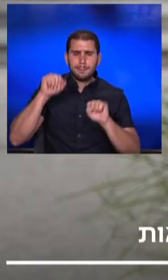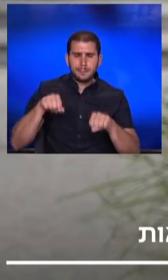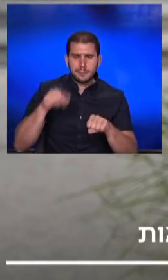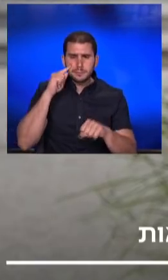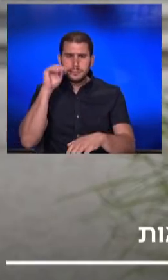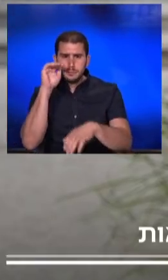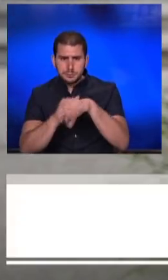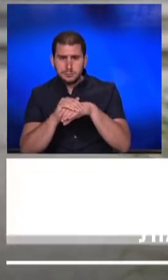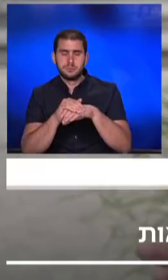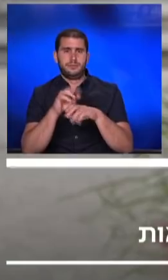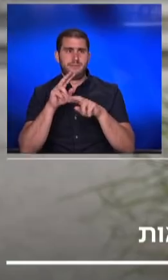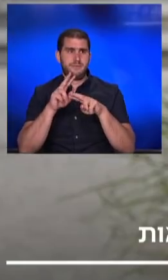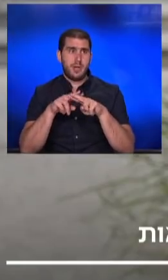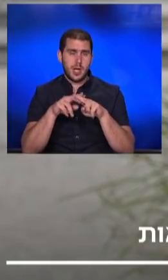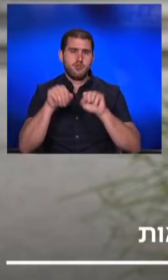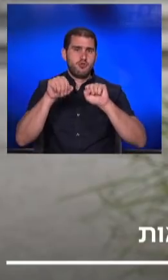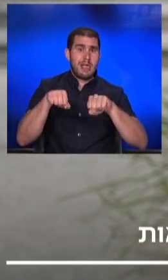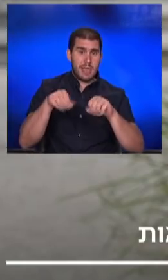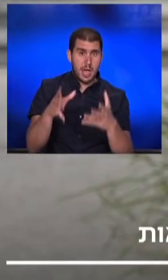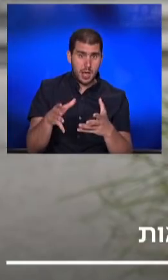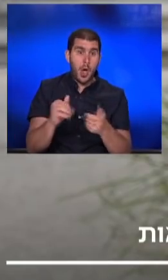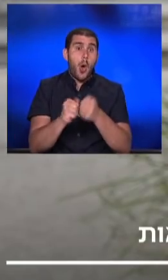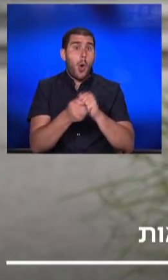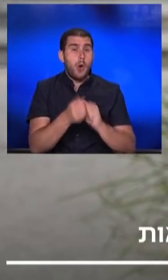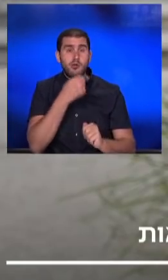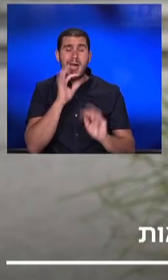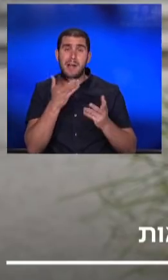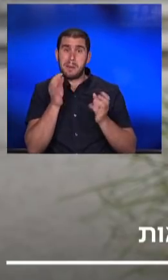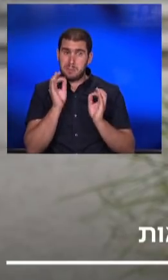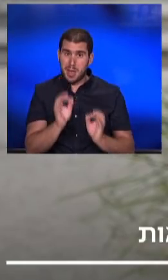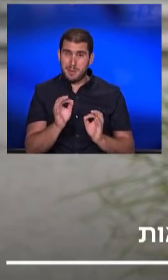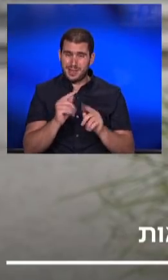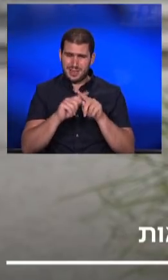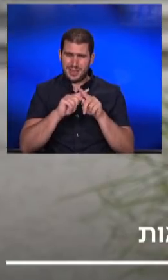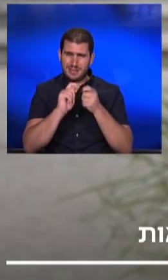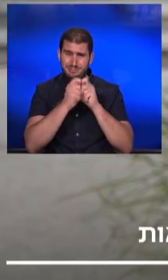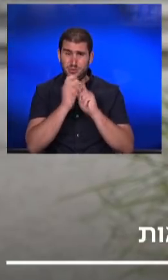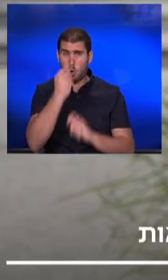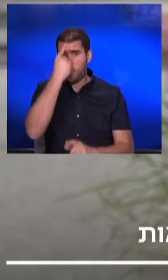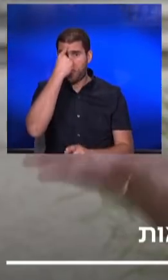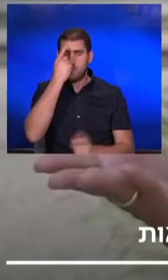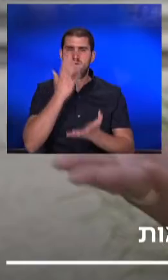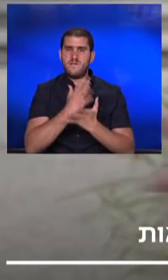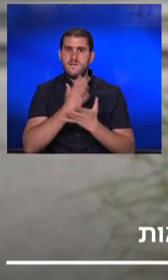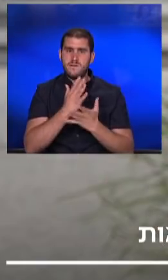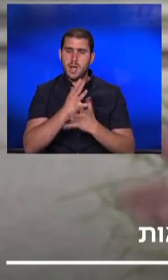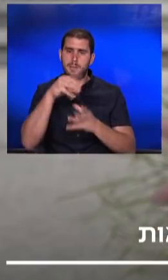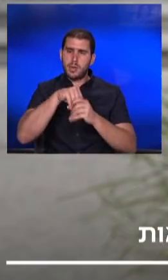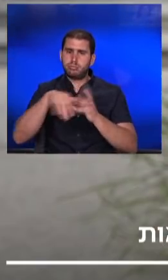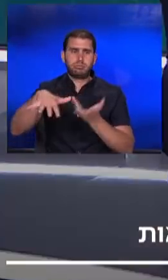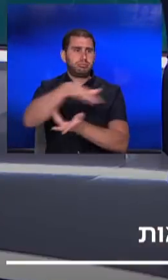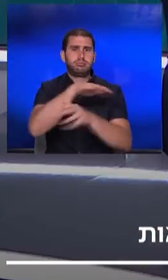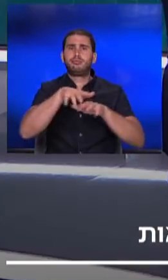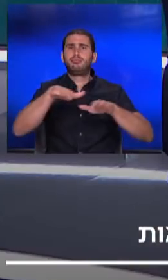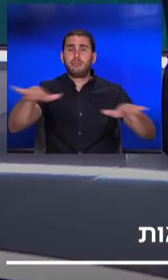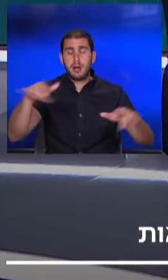אותם ובעצם שולטים בהם או האם בעצם הווריאנט ההודי כבר נמצא בקהילה זאת אומרת